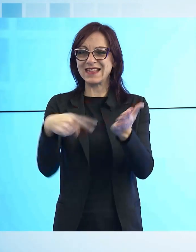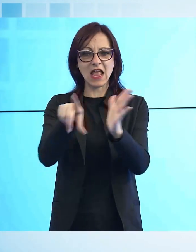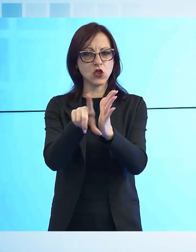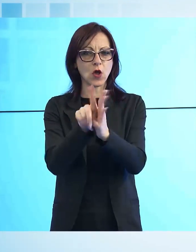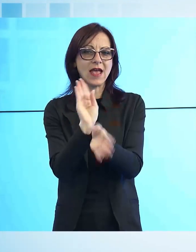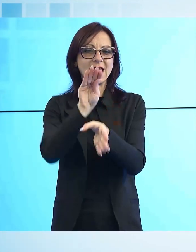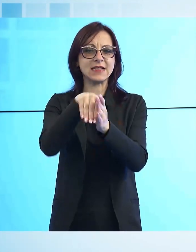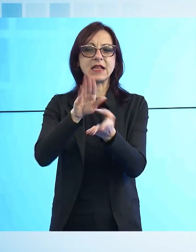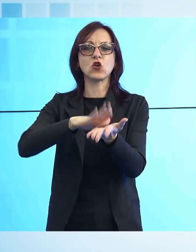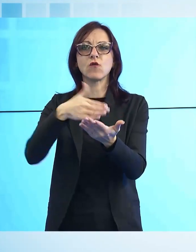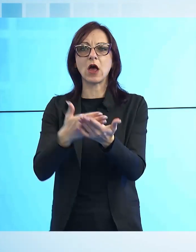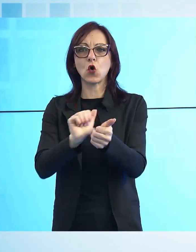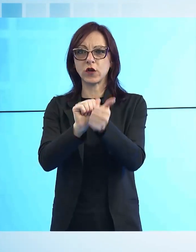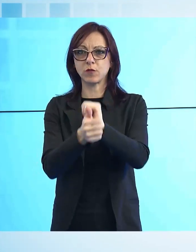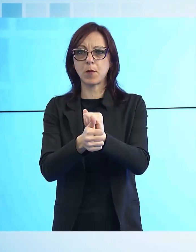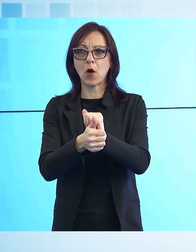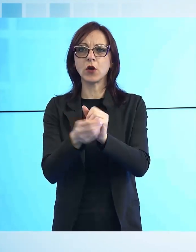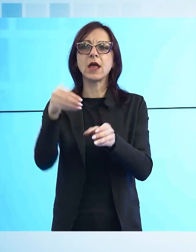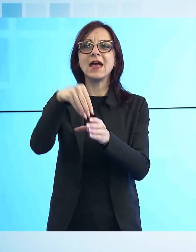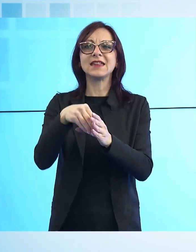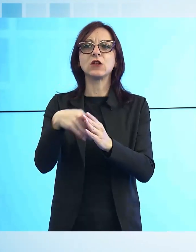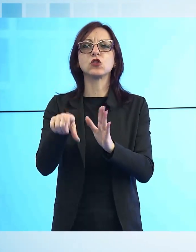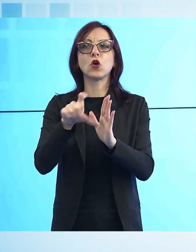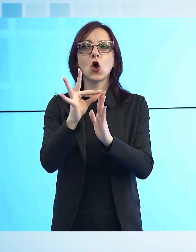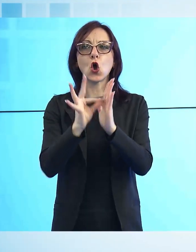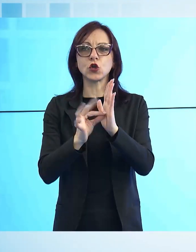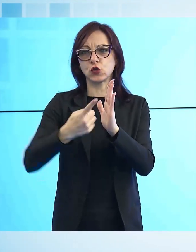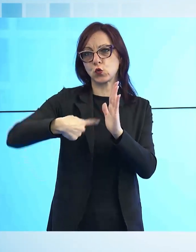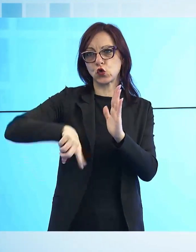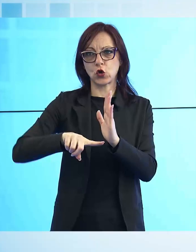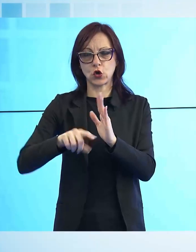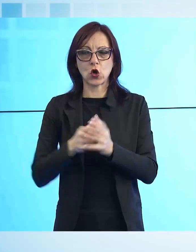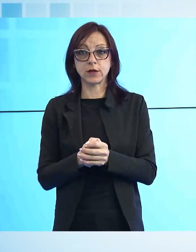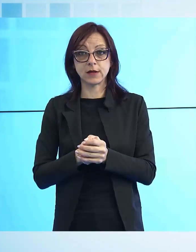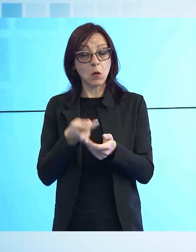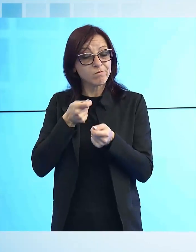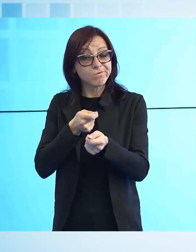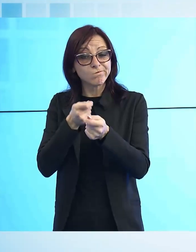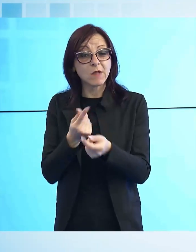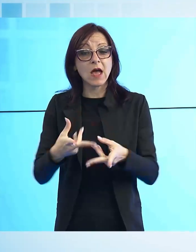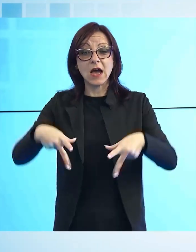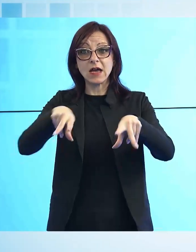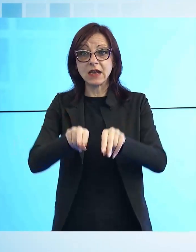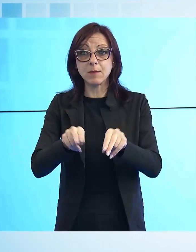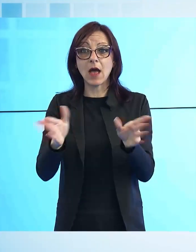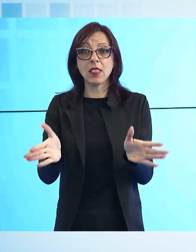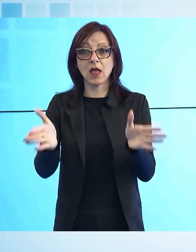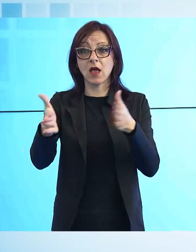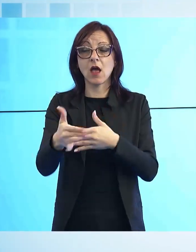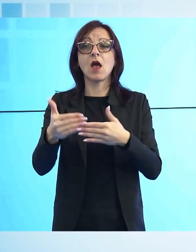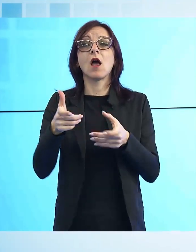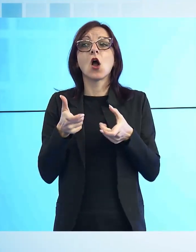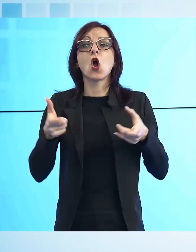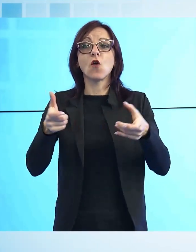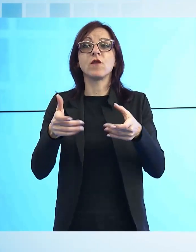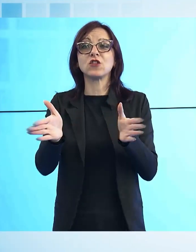sport nella nostra Costituzione. Una sollecitazione ribadita con un convegno nella sala del trono di Palazzo Ducale dove istituzioni